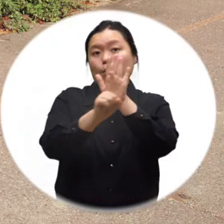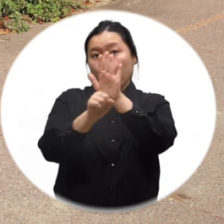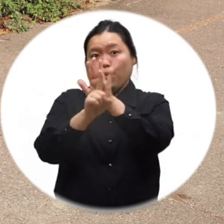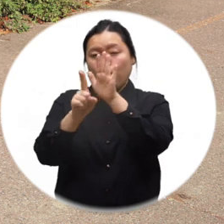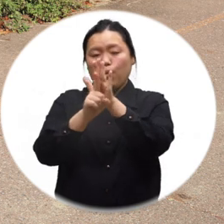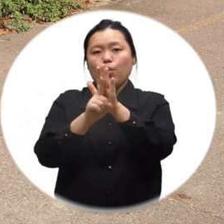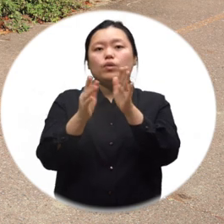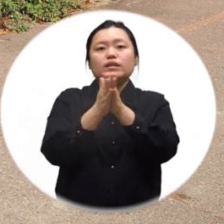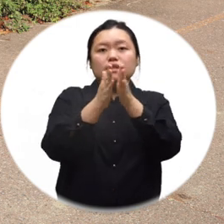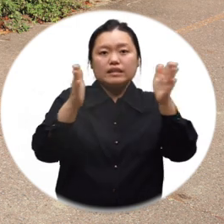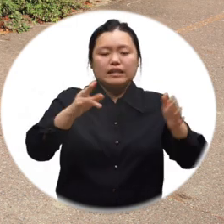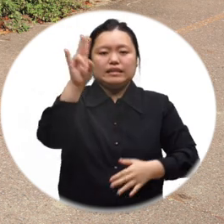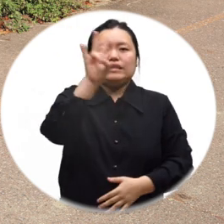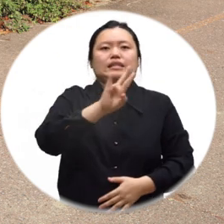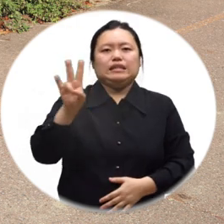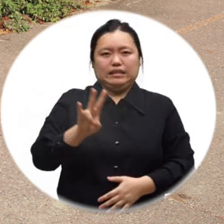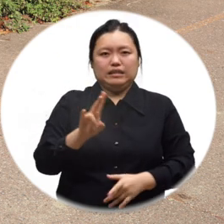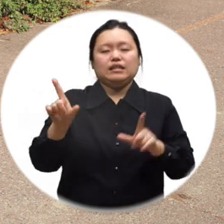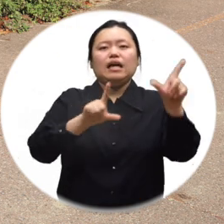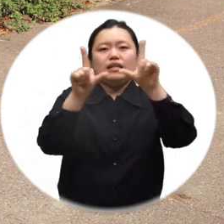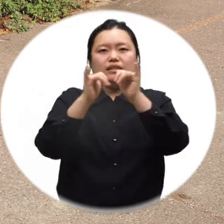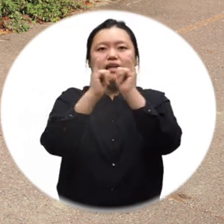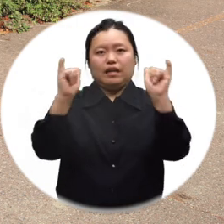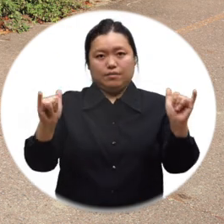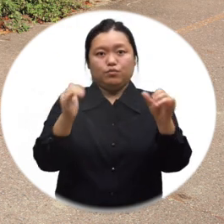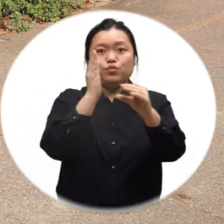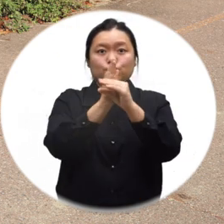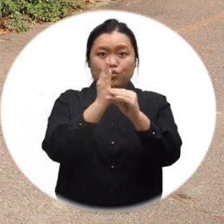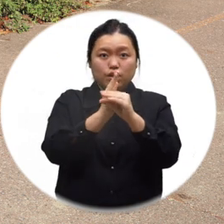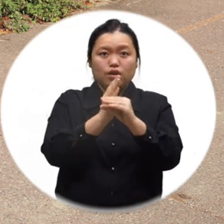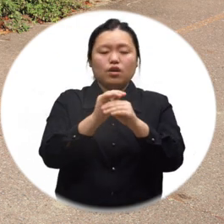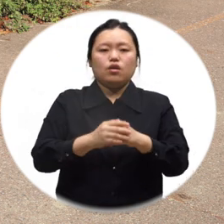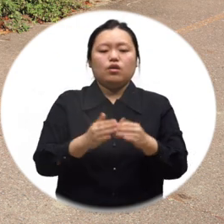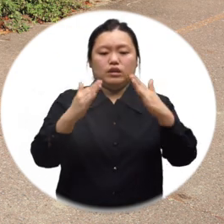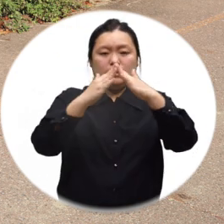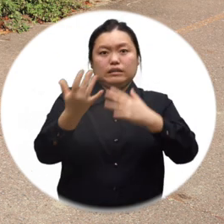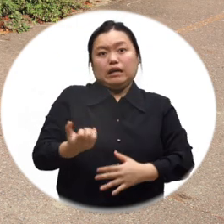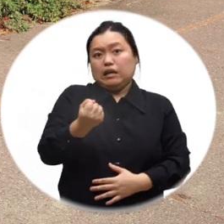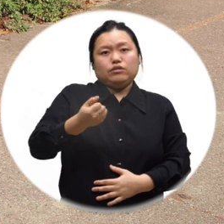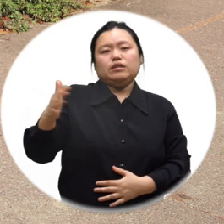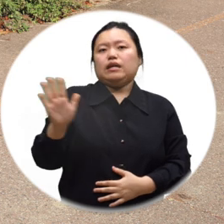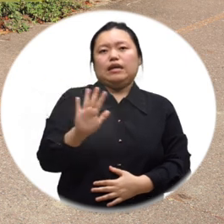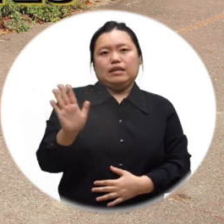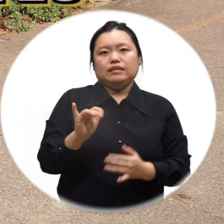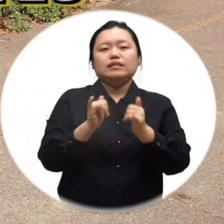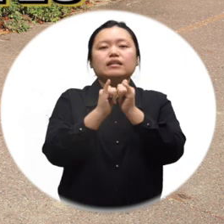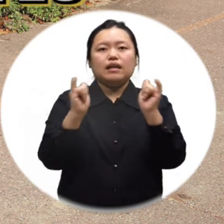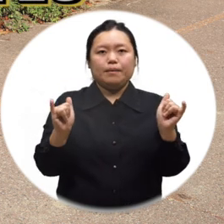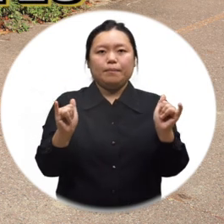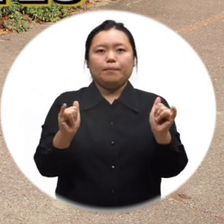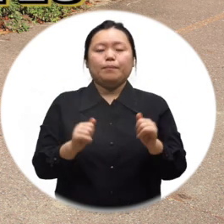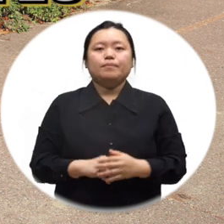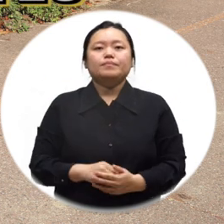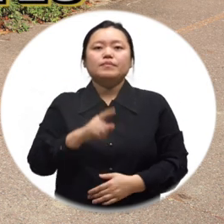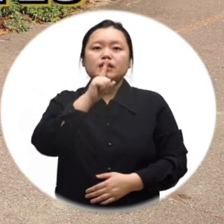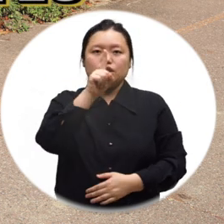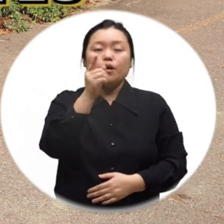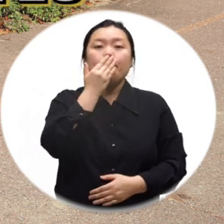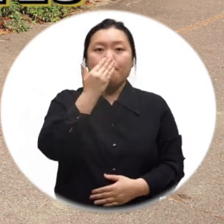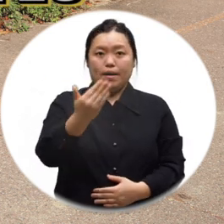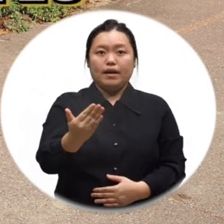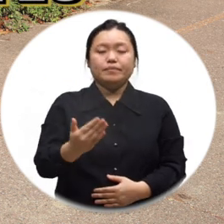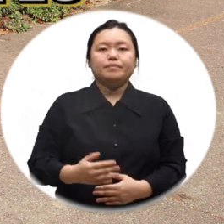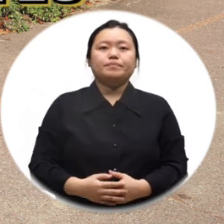공고일 기준 시흥시에 거주하고 영구임대주택 입주 대상별 자격을 충족한 무주택 세대 구성원이면